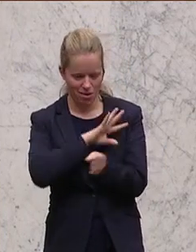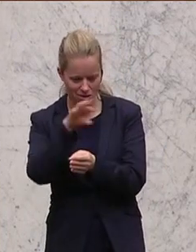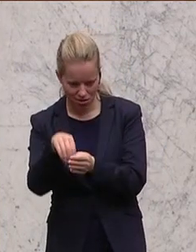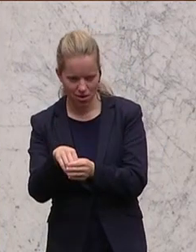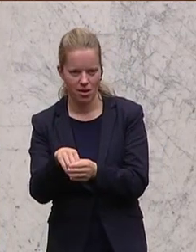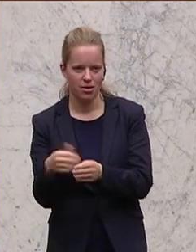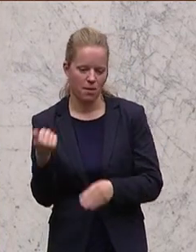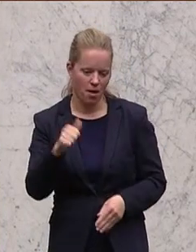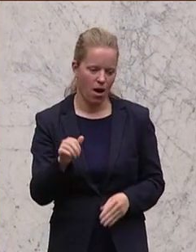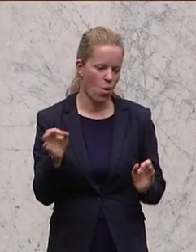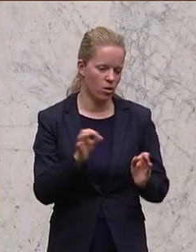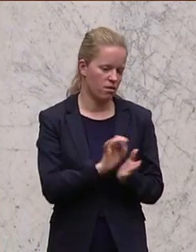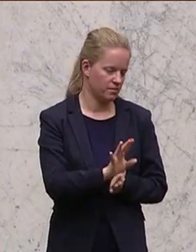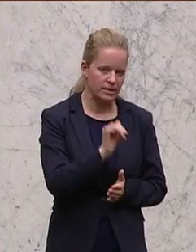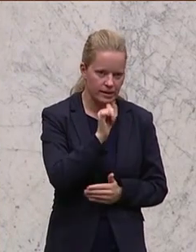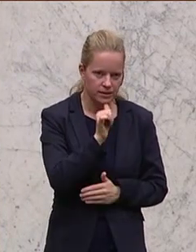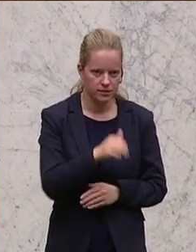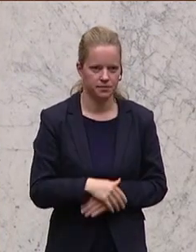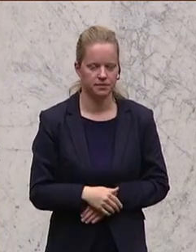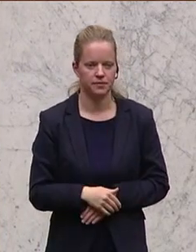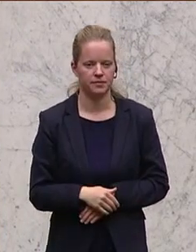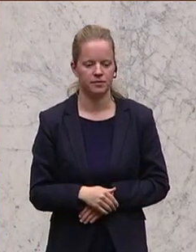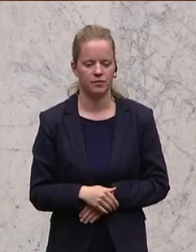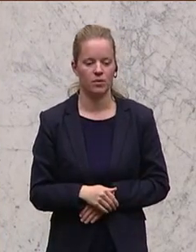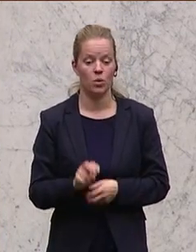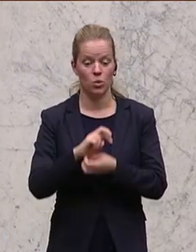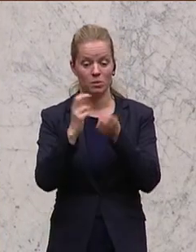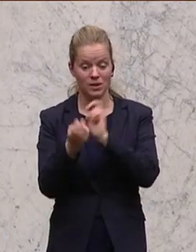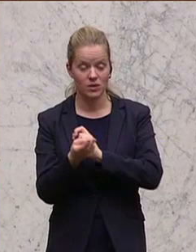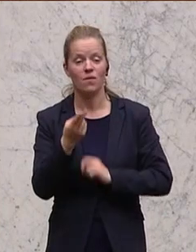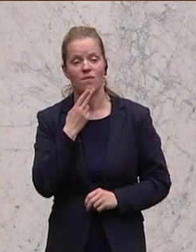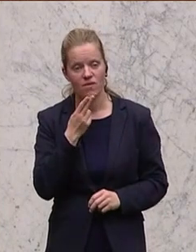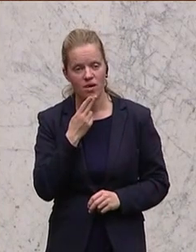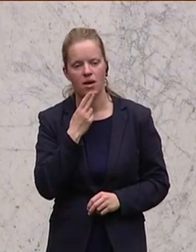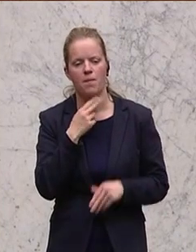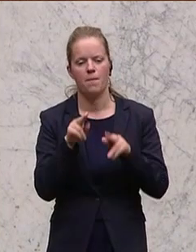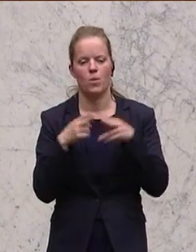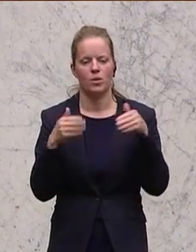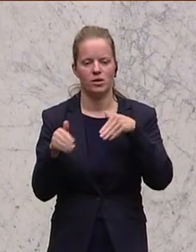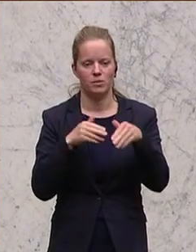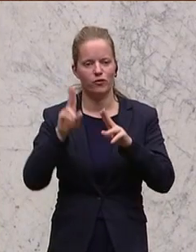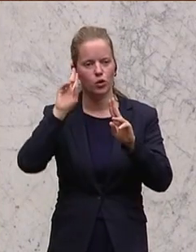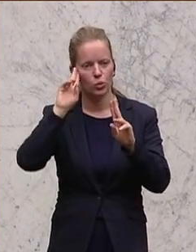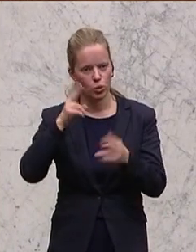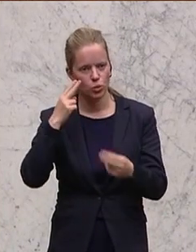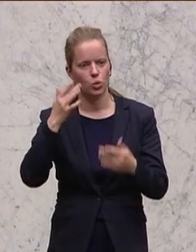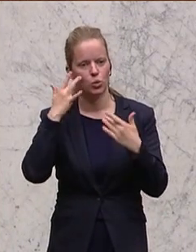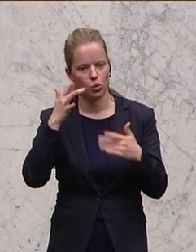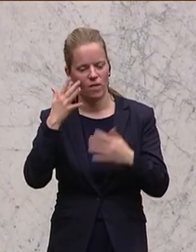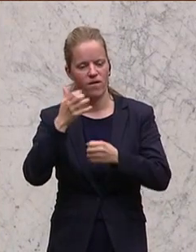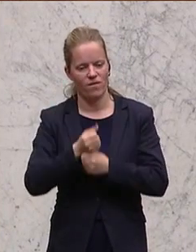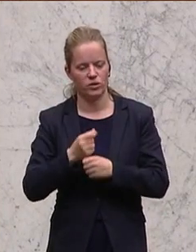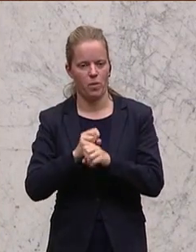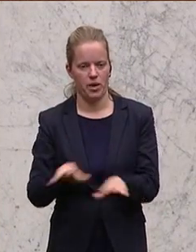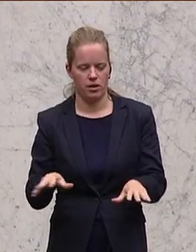auch nicht. Mit der Umsetzung ist der Bundesminister für Kunst, Kultur, Verfassung und Medien betraut. Der zweite Teil